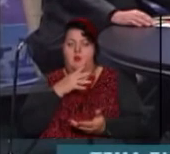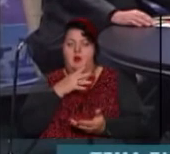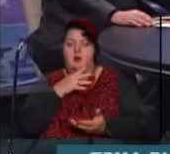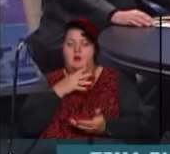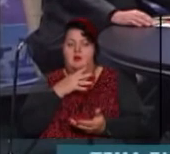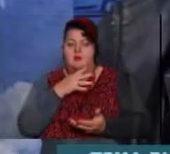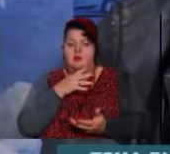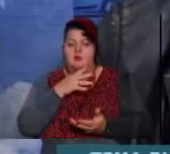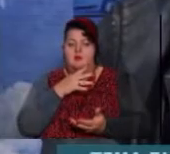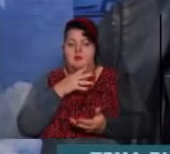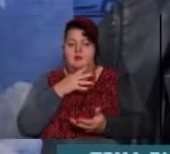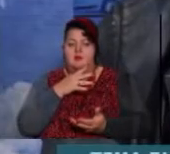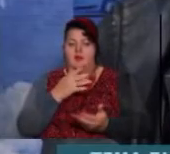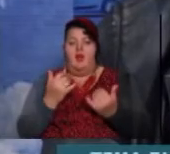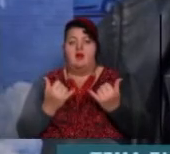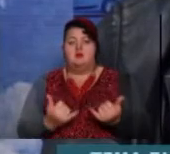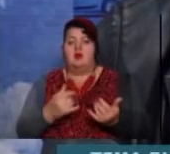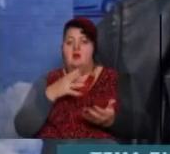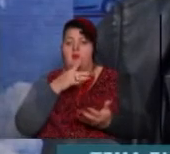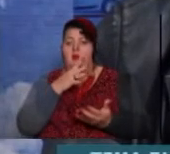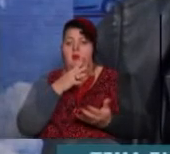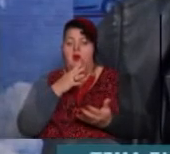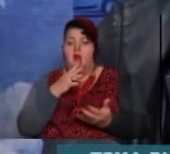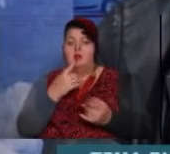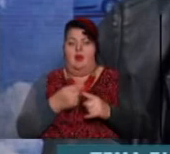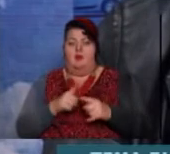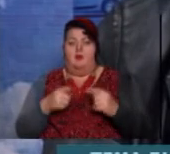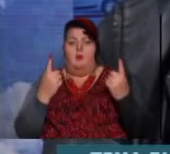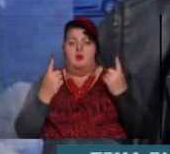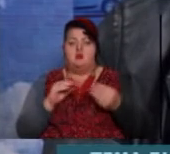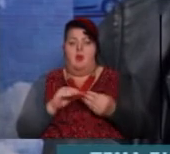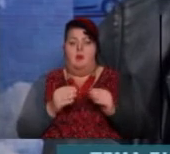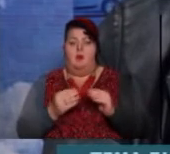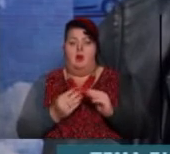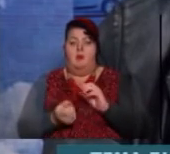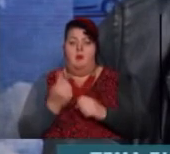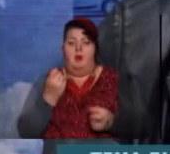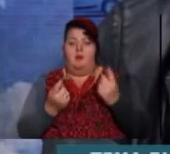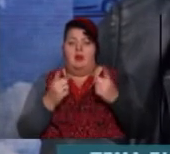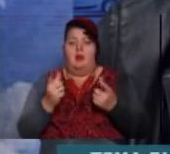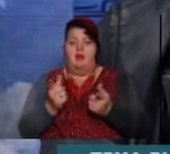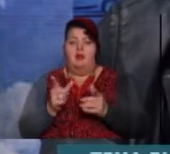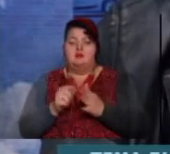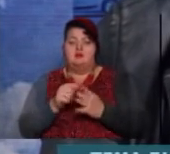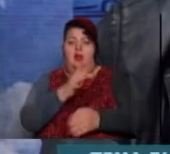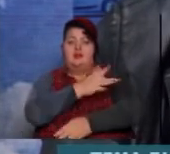Так. Зараз на даний момент, кстати, це величина проблема з'являється з санітарками і